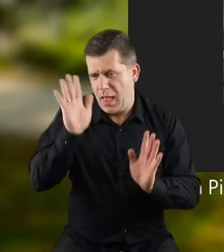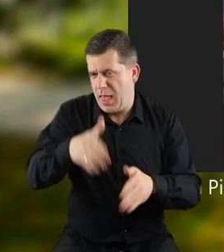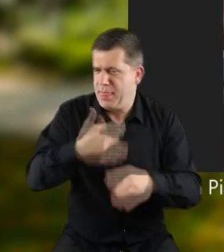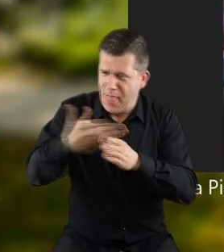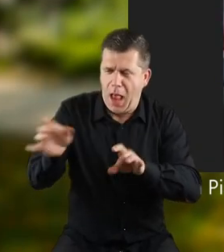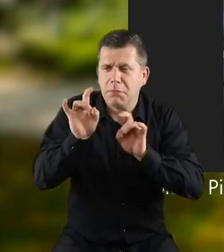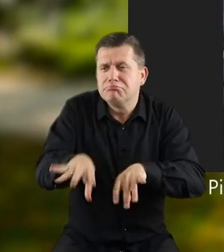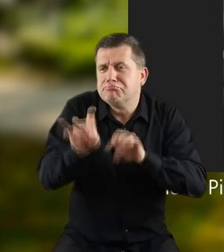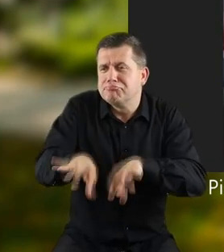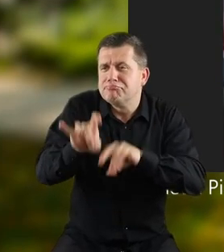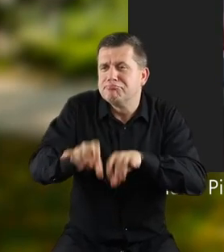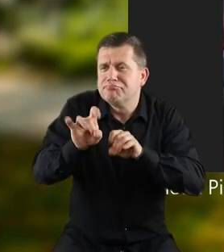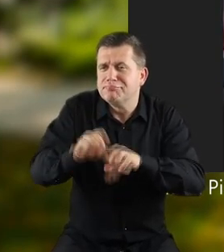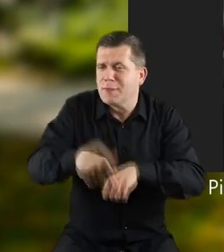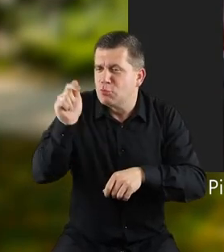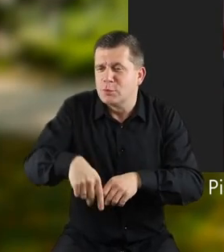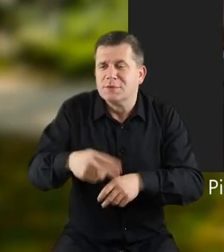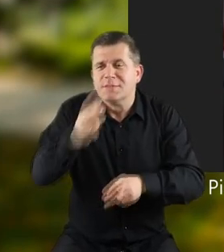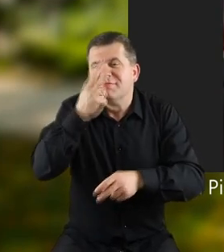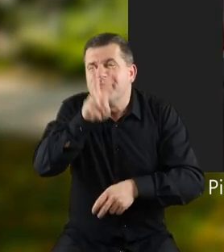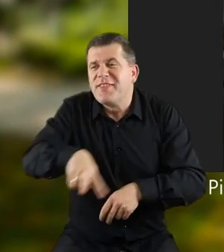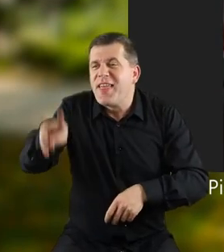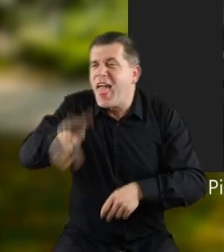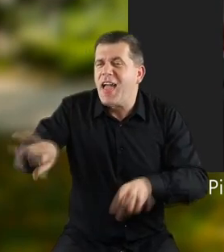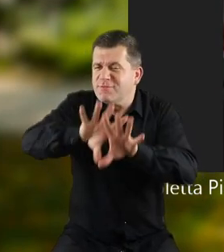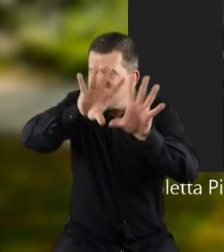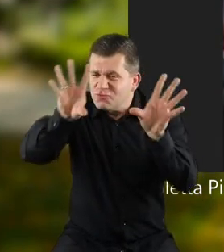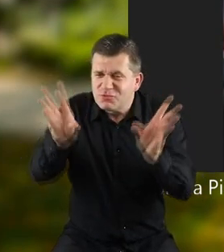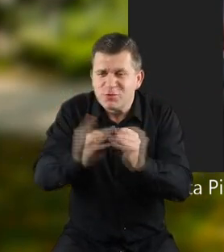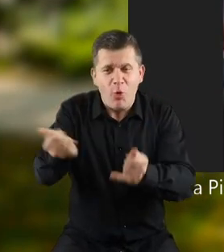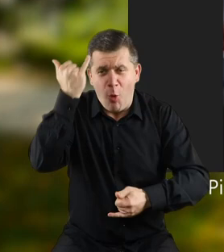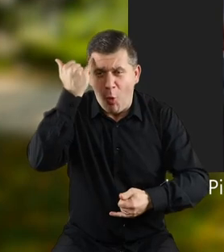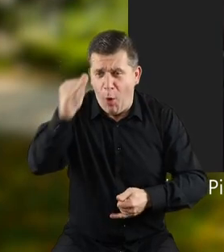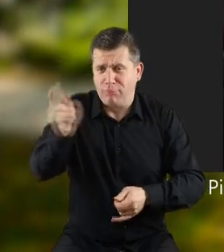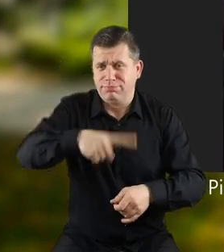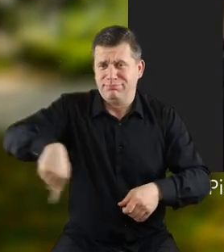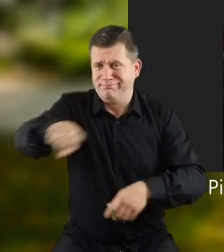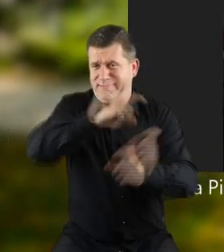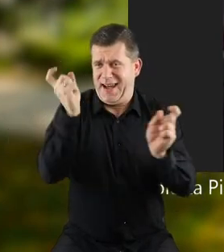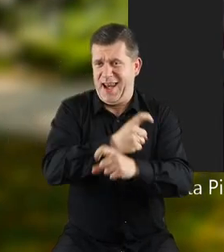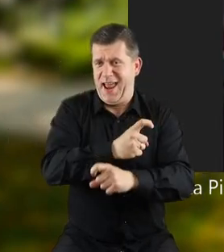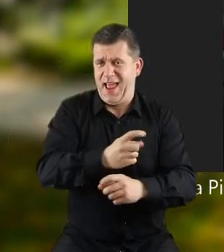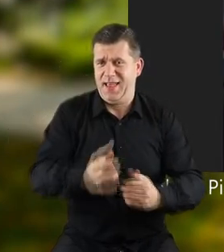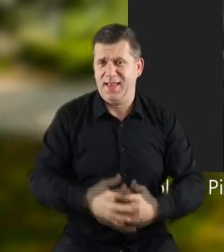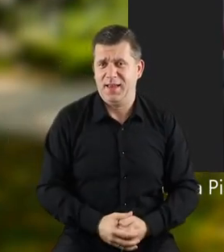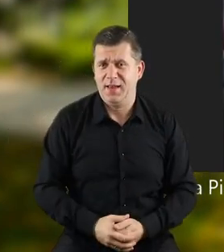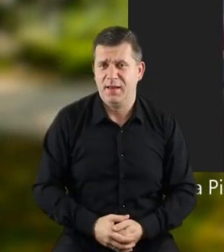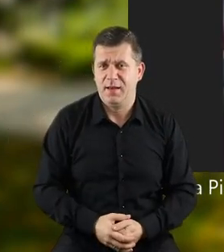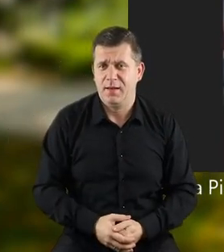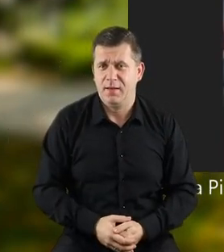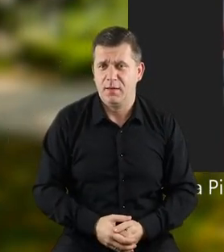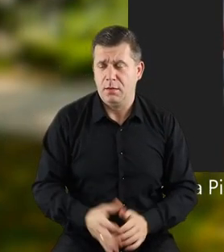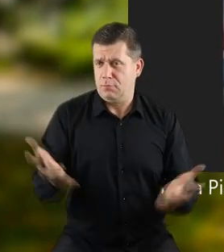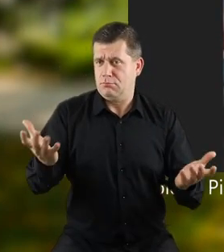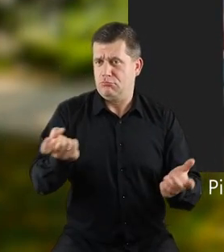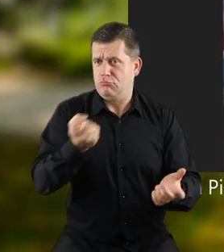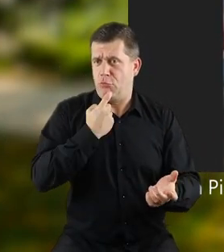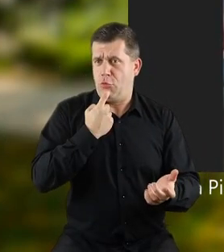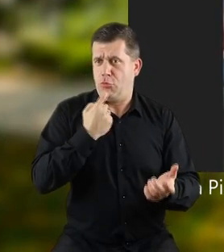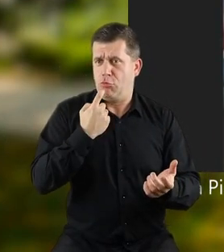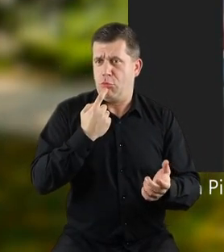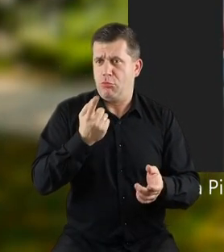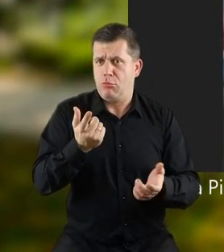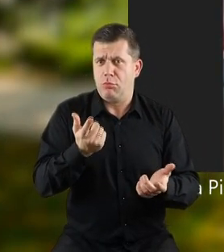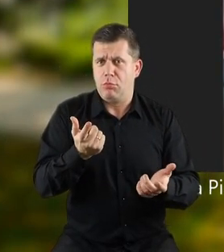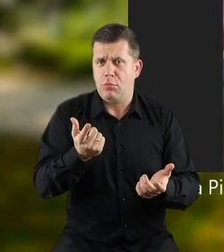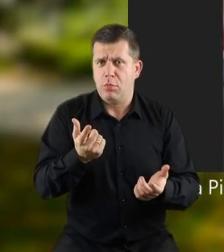pobiegnę dalej. Muszę przecież zwiedzić wszystkie obce kraje. Ale co to?